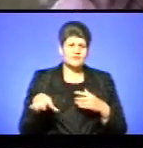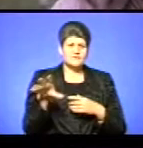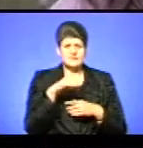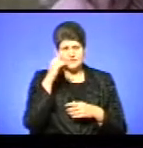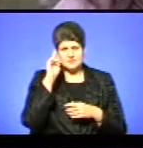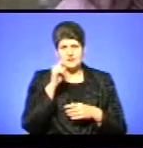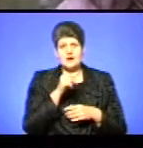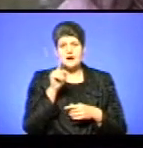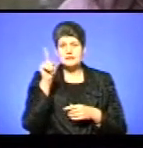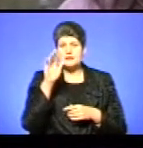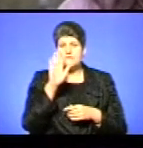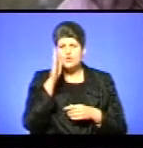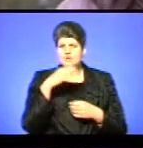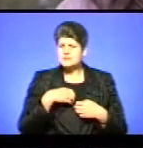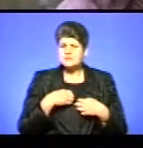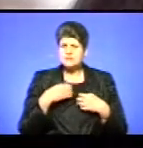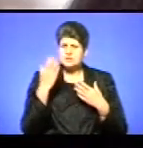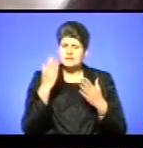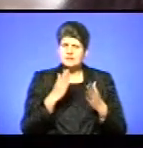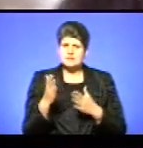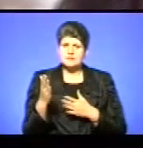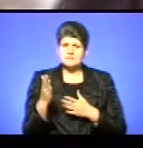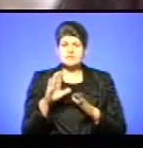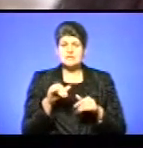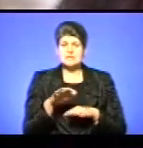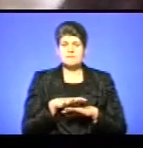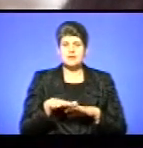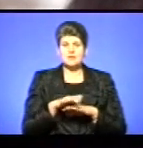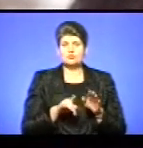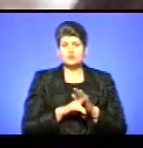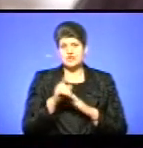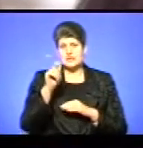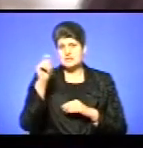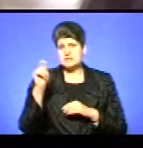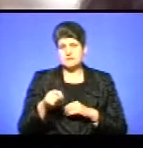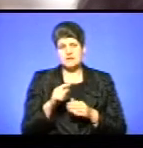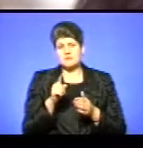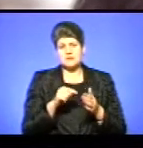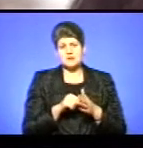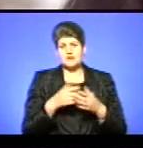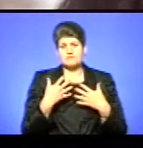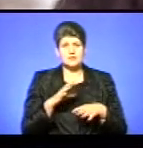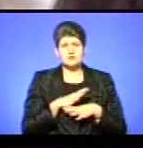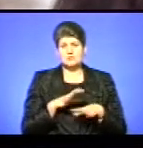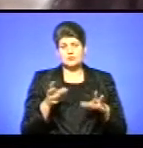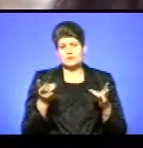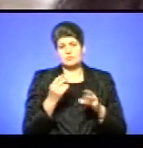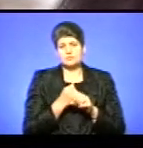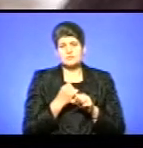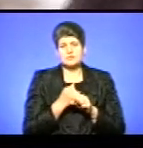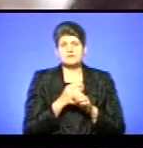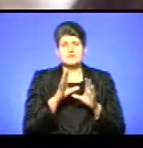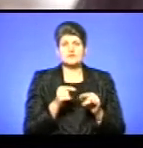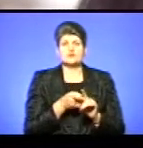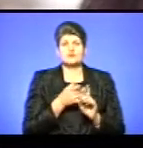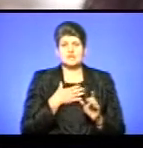знаємо, а там ворог він страшний, він системний. Після Майдану зразу почалася війна і питання вже не стояло. Треба було робити те, що все, що